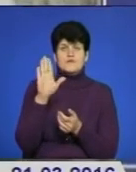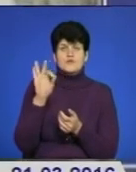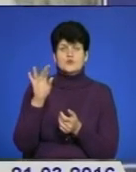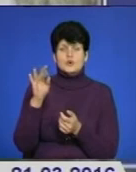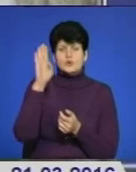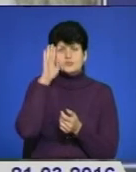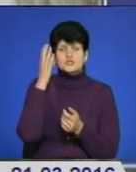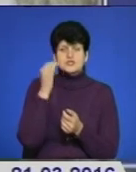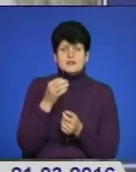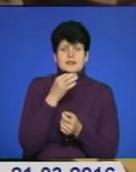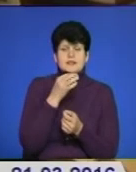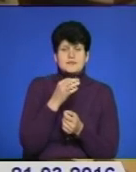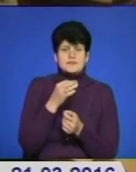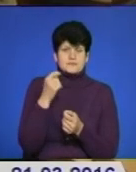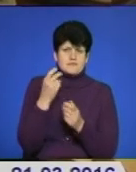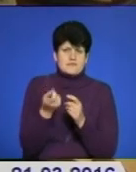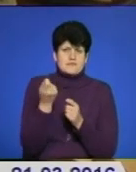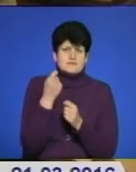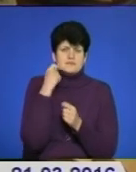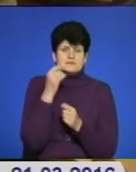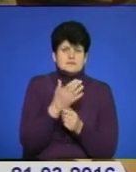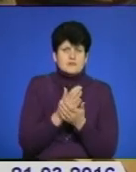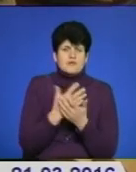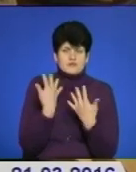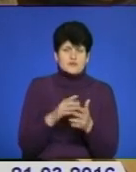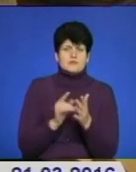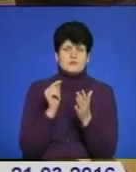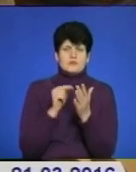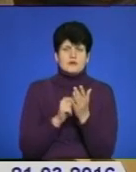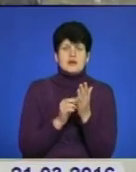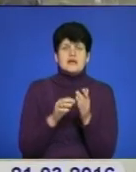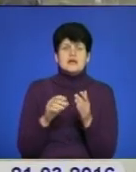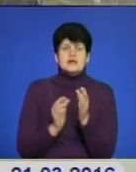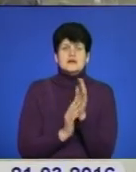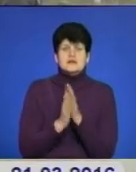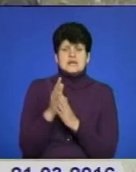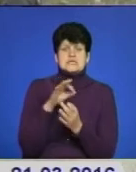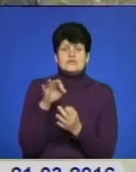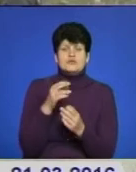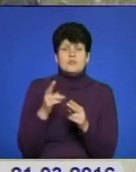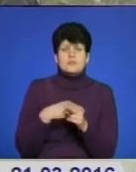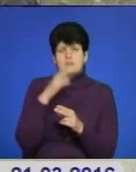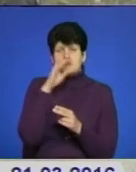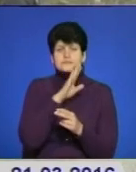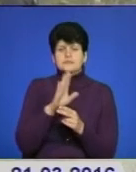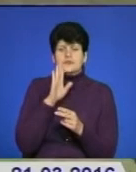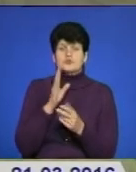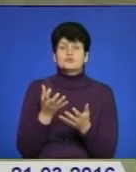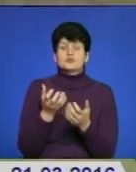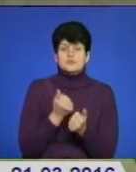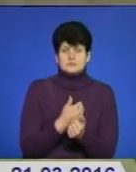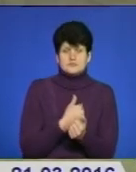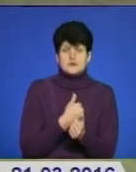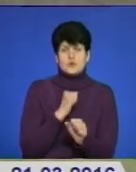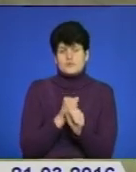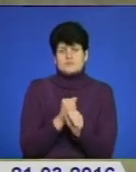хлопчина ще неповнолітнім став потрапляти в поле зору правоохоронців. Ріс сиротою, без батьківського опіклування. Тож, аби отримати бажане,